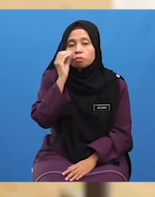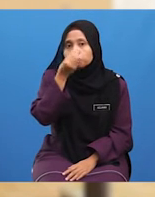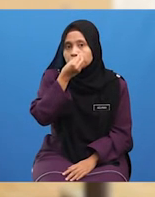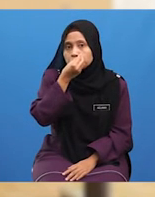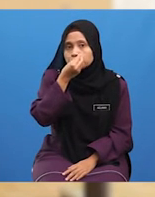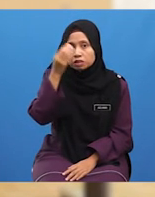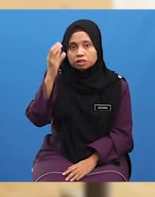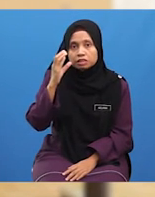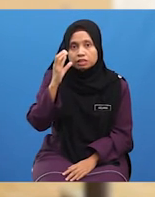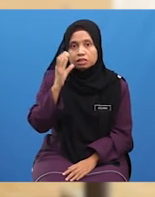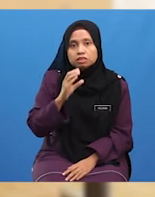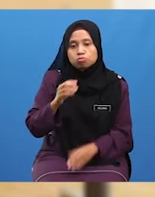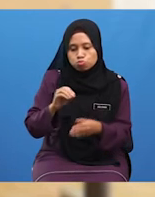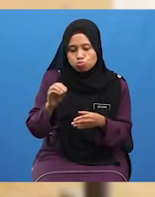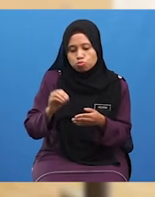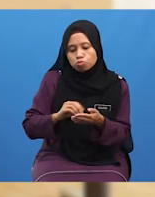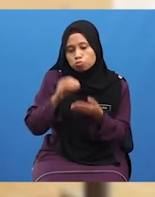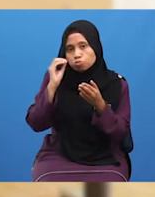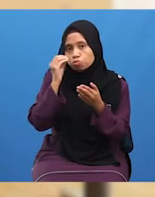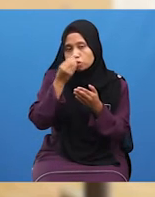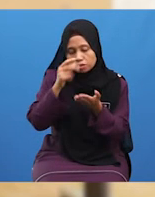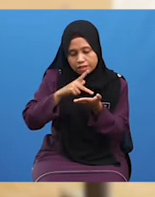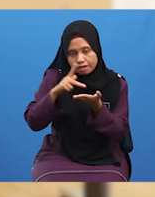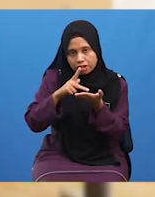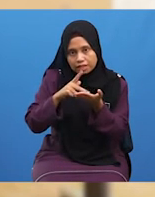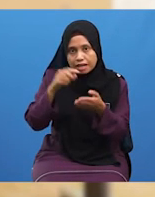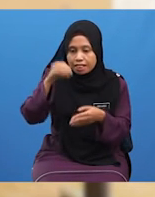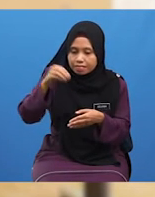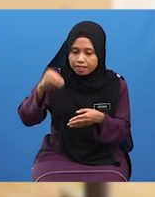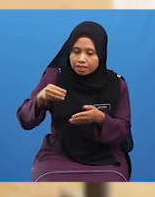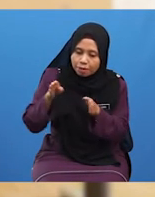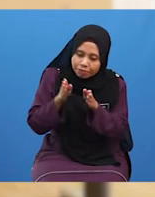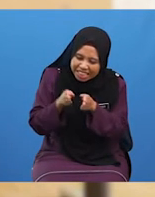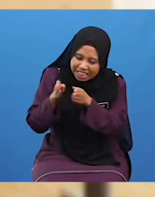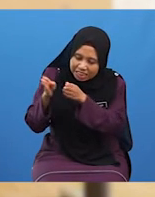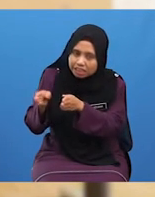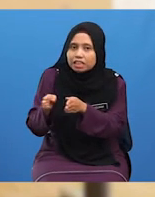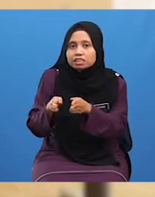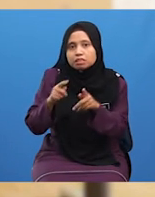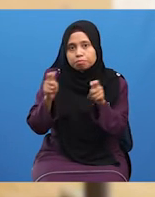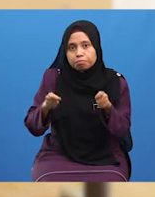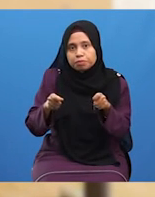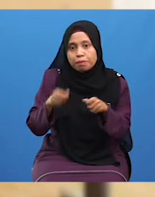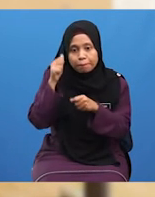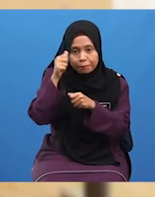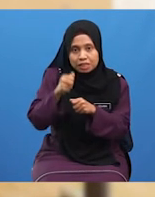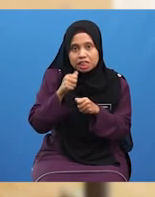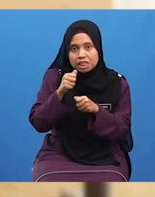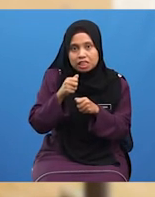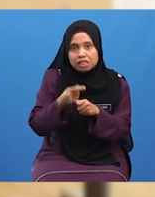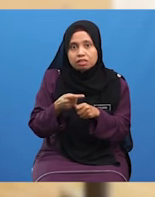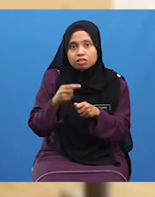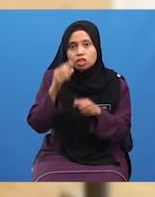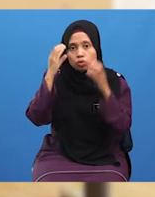Bunga Bunga Bunga Bunga Bunga Karangan Tanamlah Rapat Tepi Perigi Cikgu Aira Panggilan